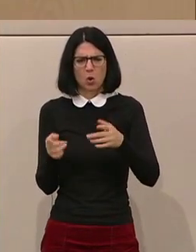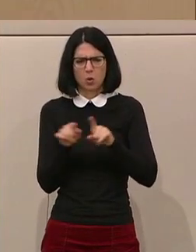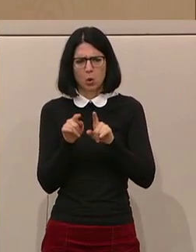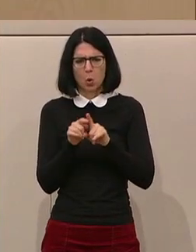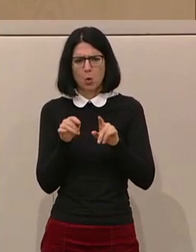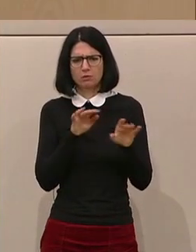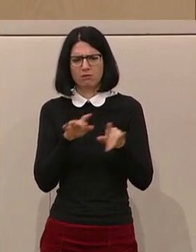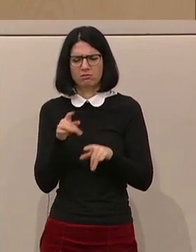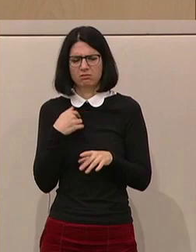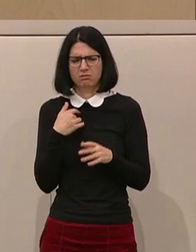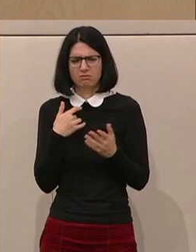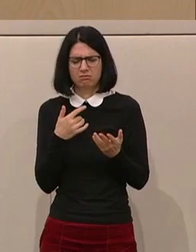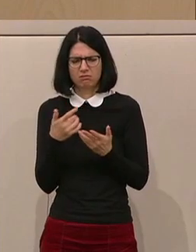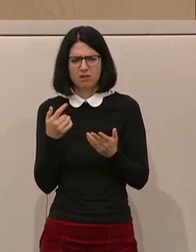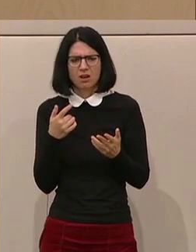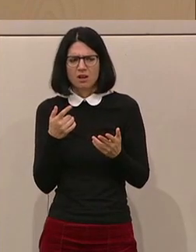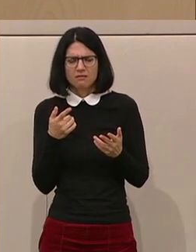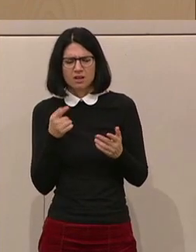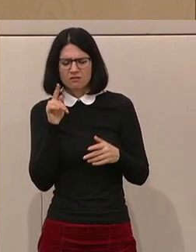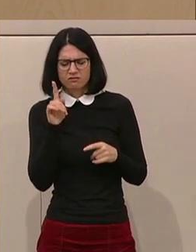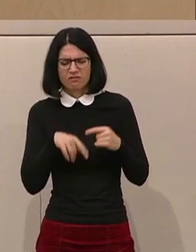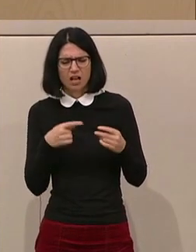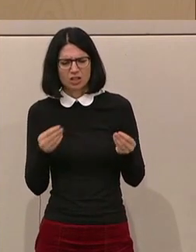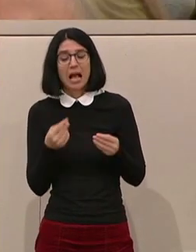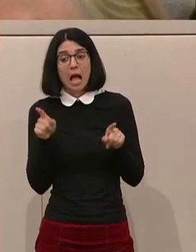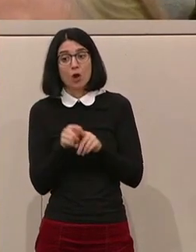Wir schaffen für Gerechtigkeit und auch für Alleinerzieherinnen.